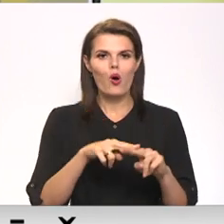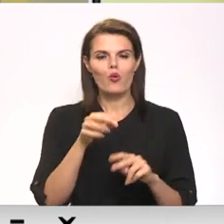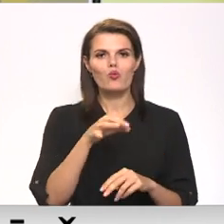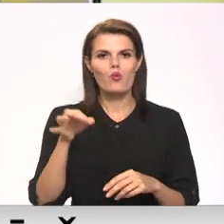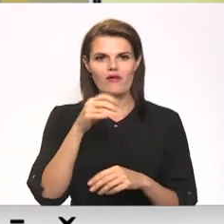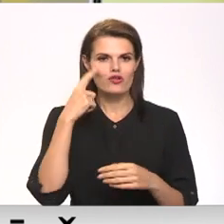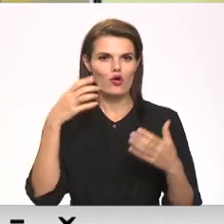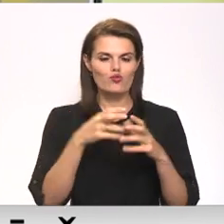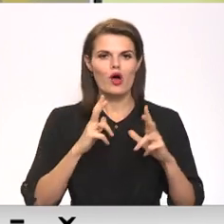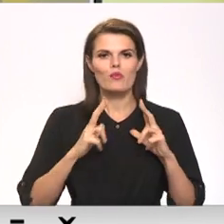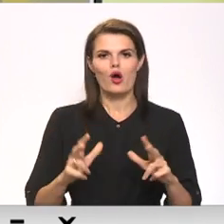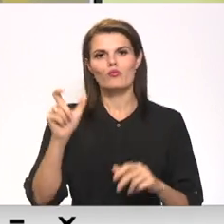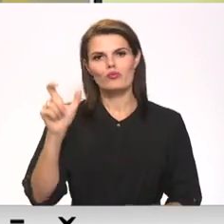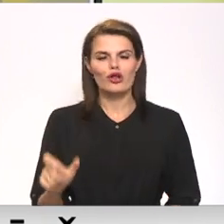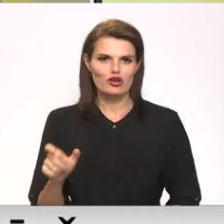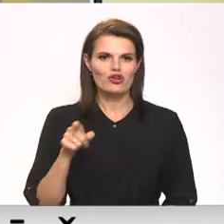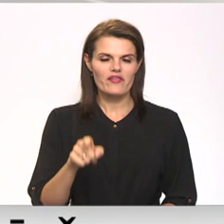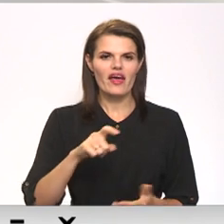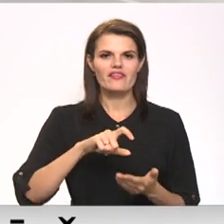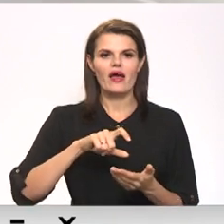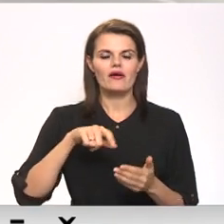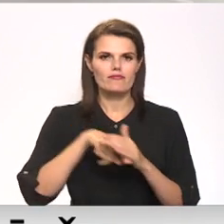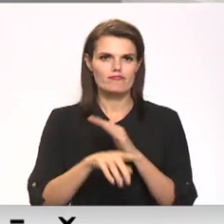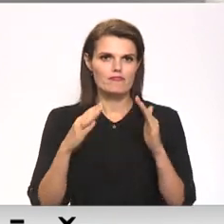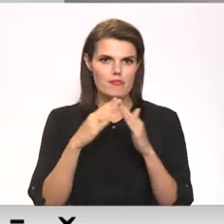domas priekšsēdētāja Andra Vaivoda dzīves vietā.